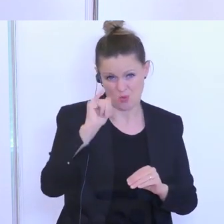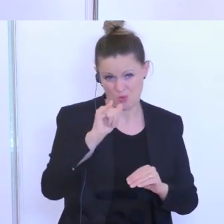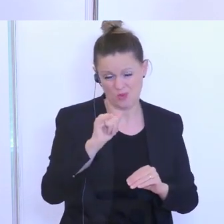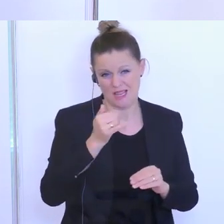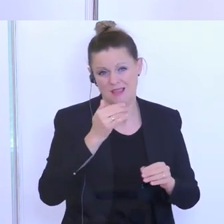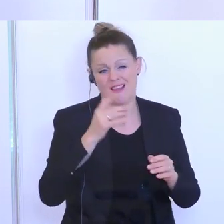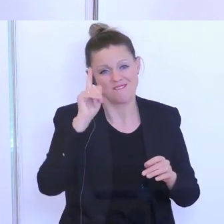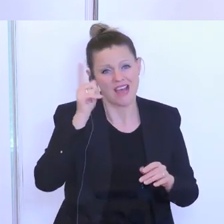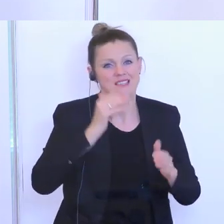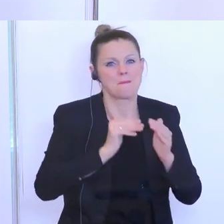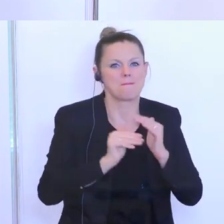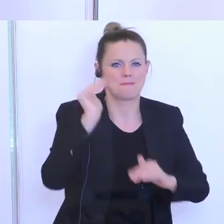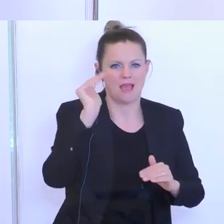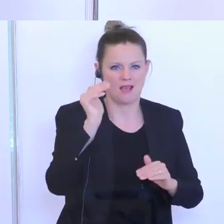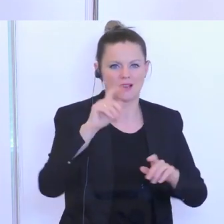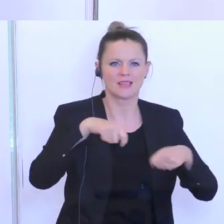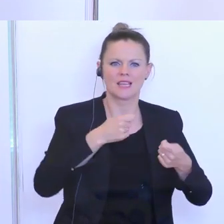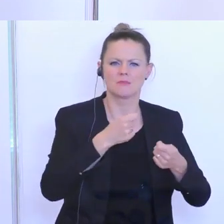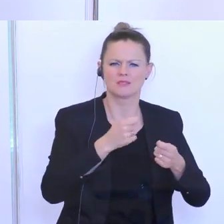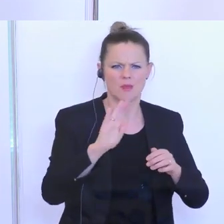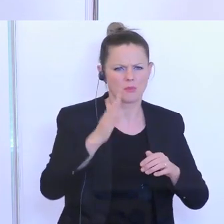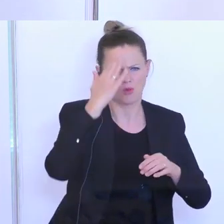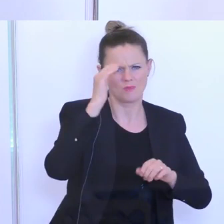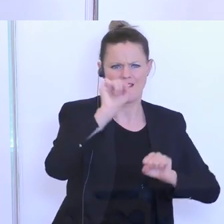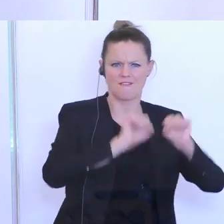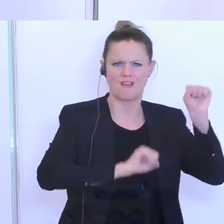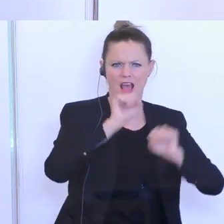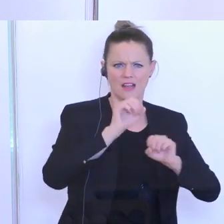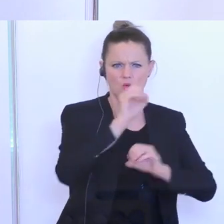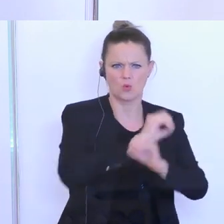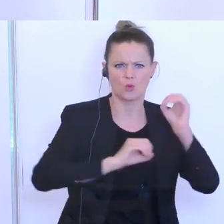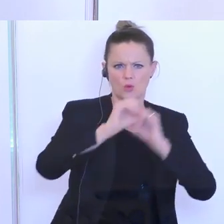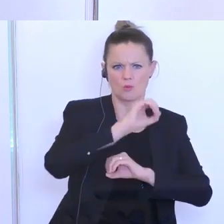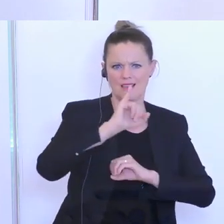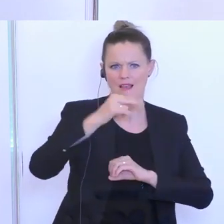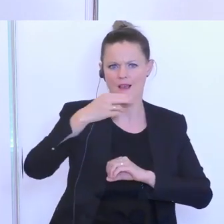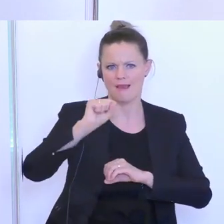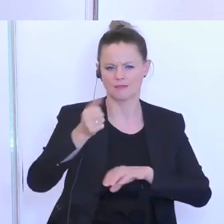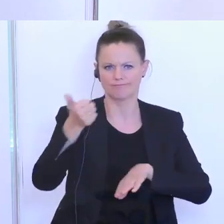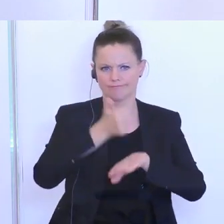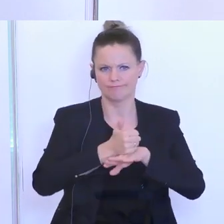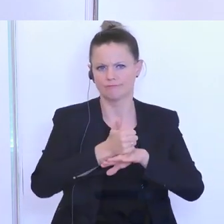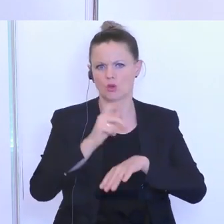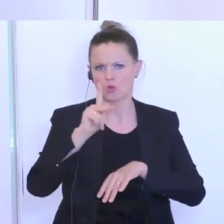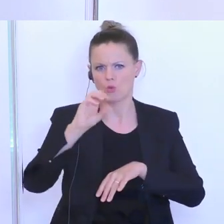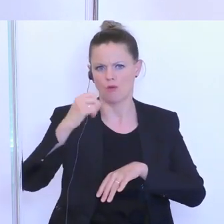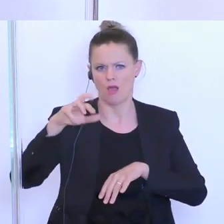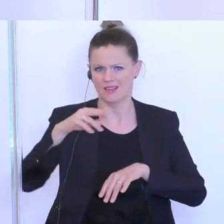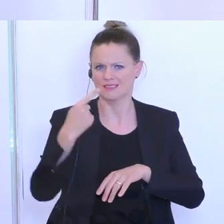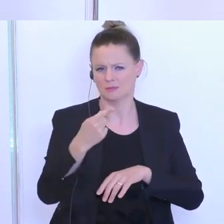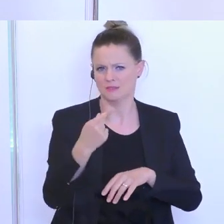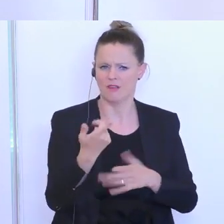werden. Wir haben einen ganz bekannten Verhaltensökonom, den Herrn Kocher, als Chef des IHS, mit dem ich letzte Woche einmal informell geplaudert habe.